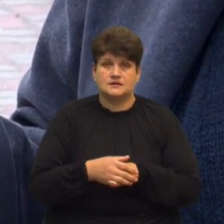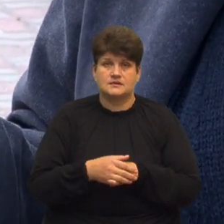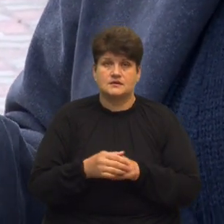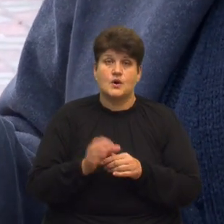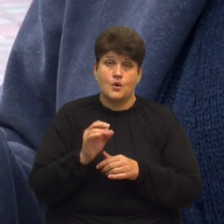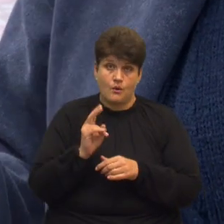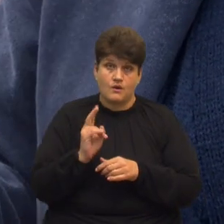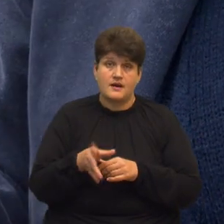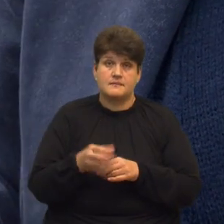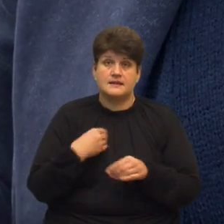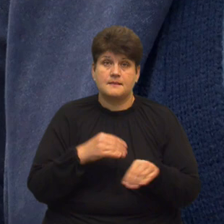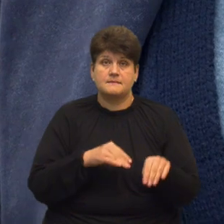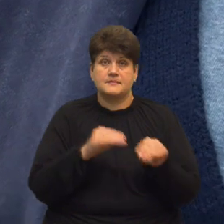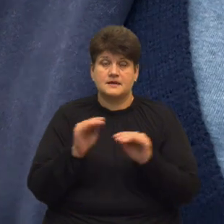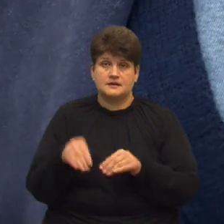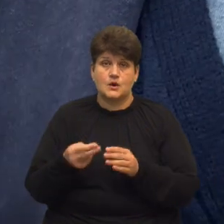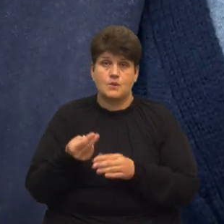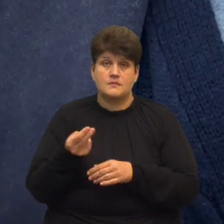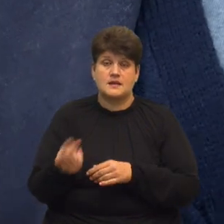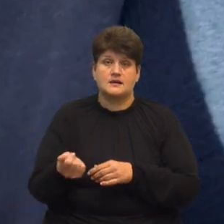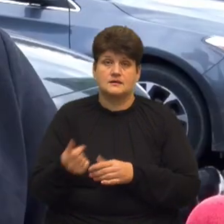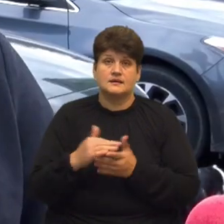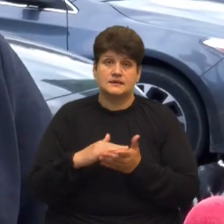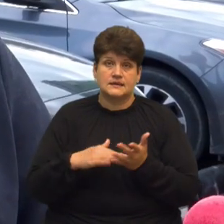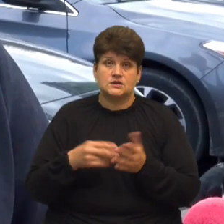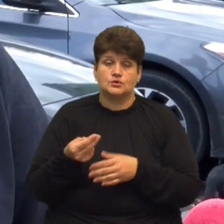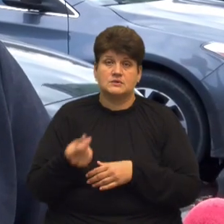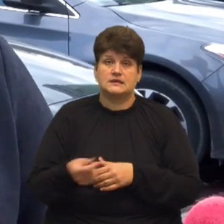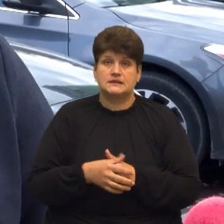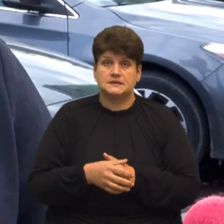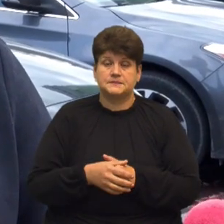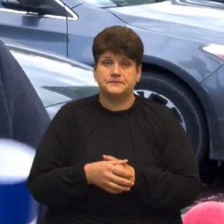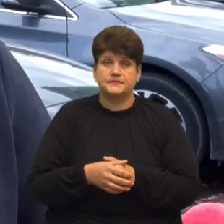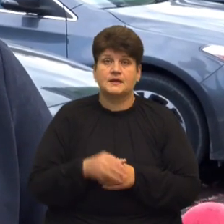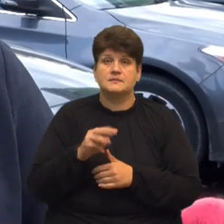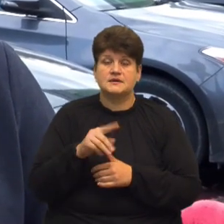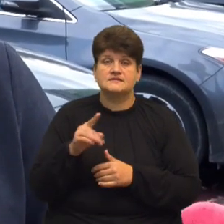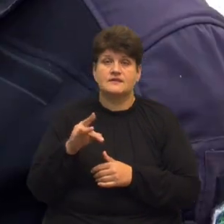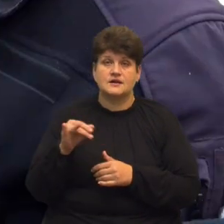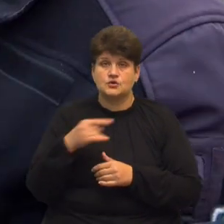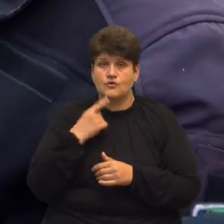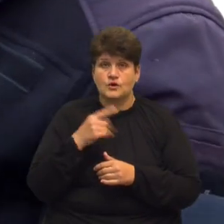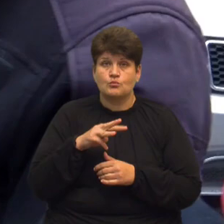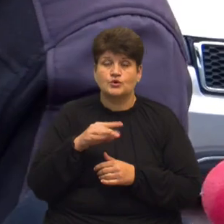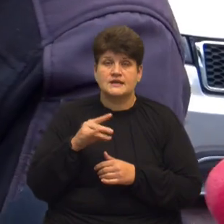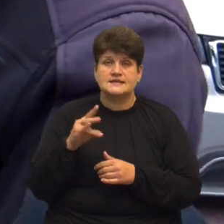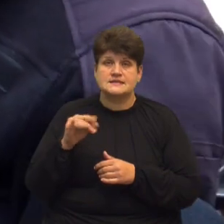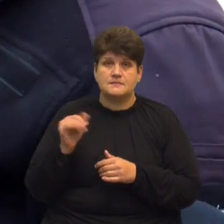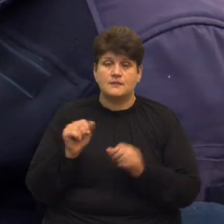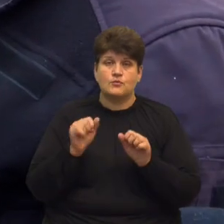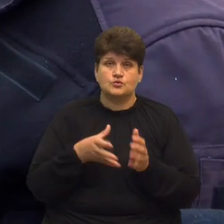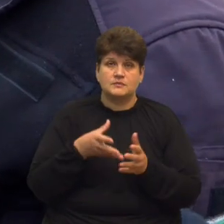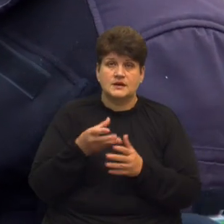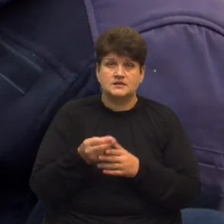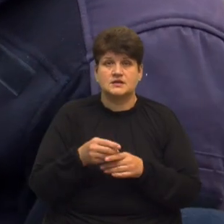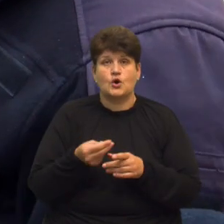ОК і мене перекидає на сторінку оплати, тобто далі оплатити Мар'яна Зварич каже, муніципальні інспектори зможуть перевіряти, чи оплачене